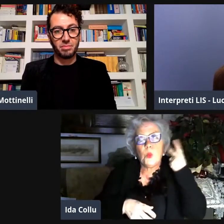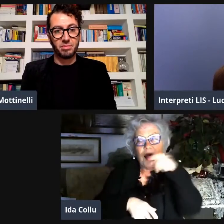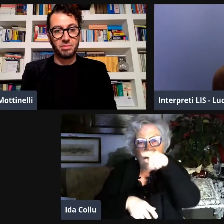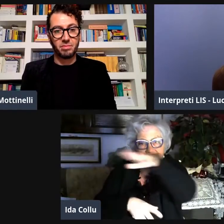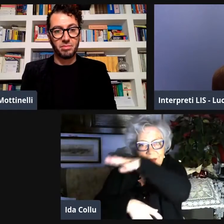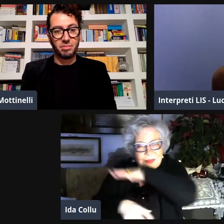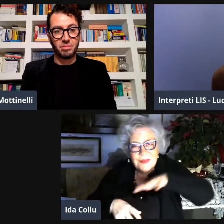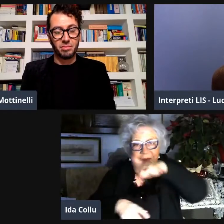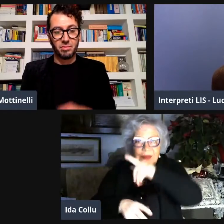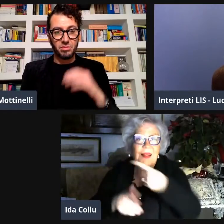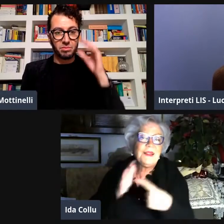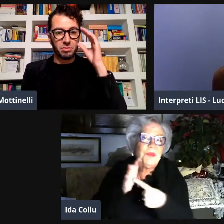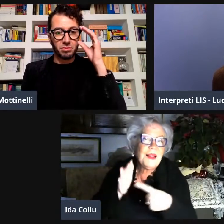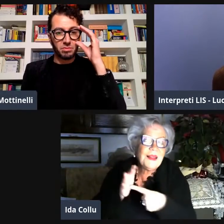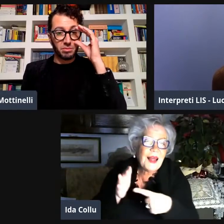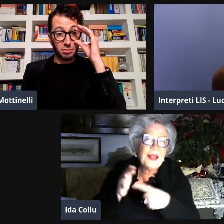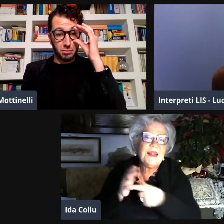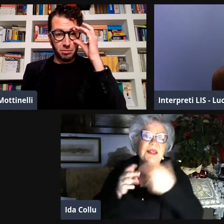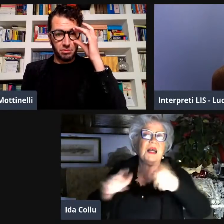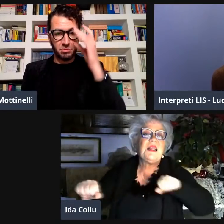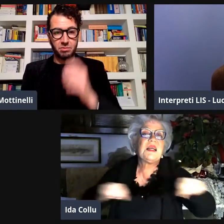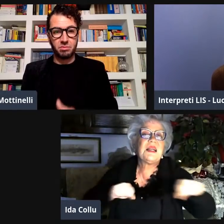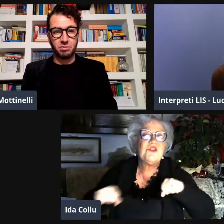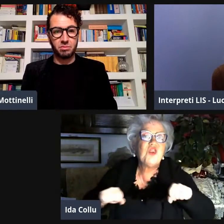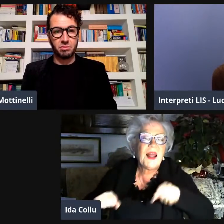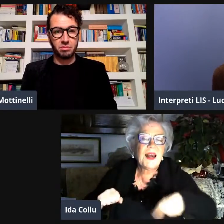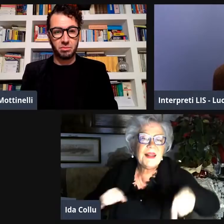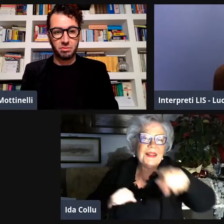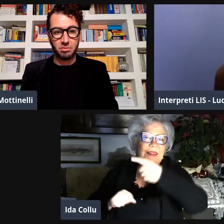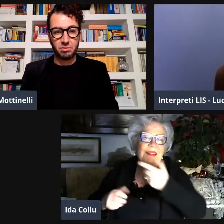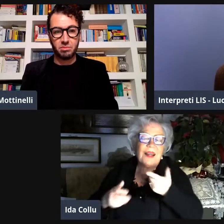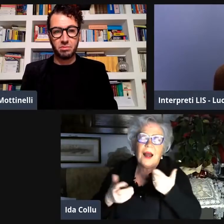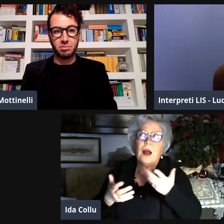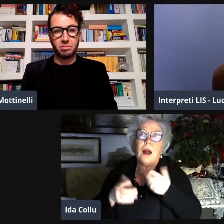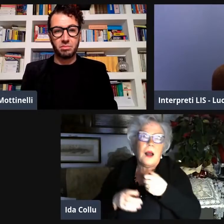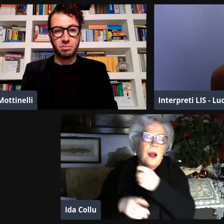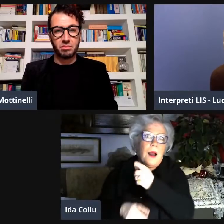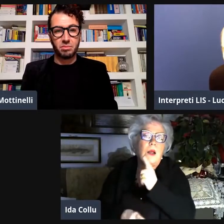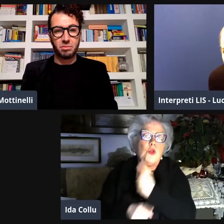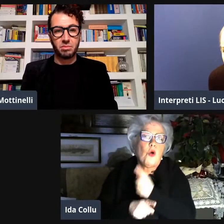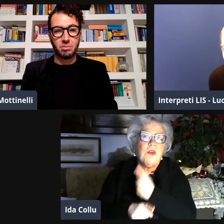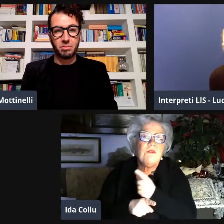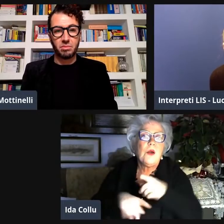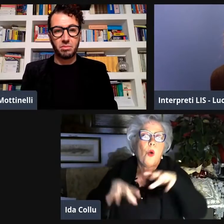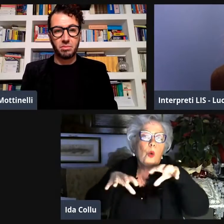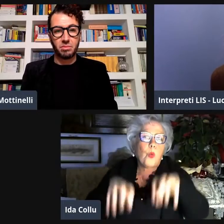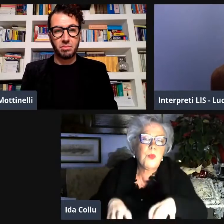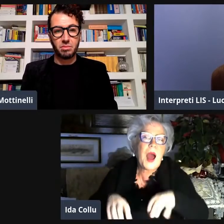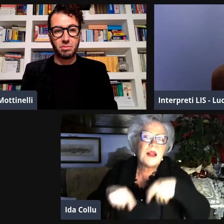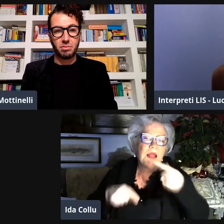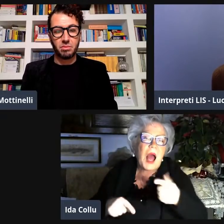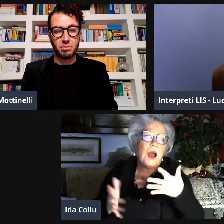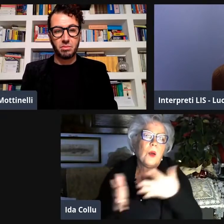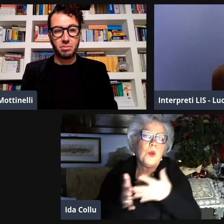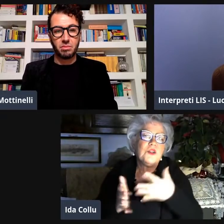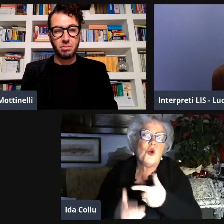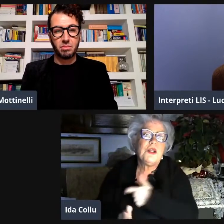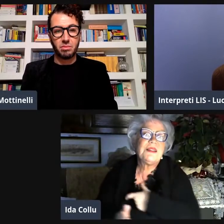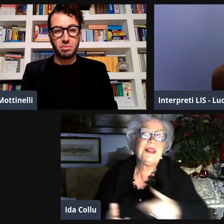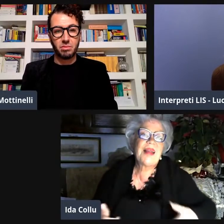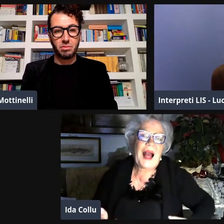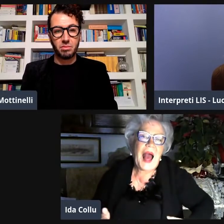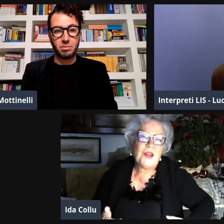maggioranza era composta da udenti. Gli udenti erano dipendenti, dirigenti. E quindi